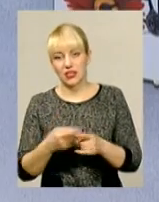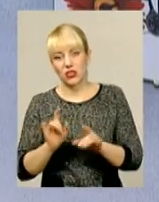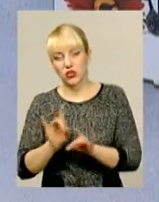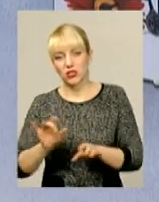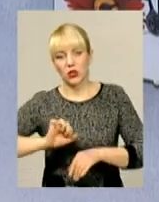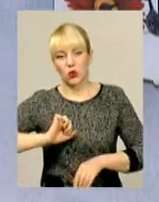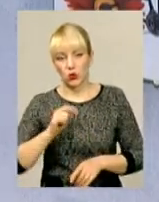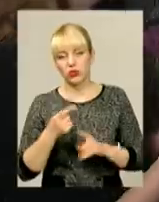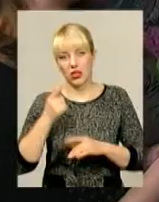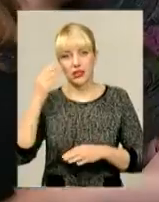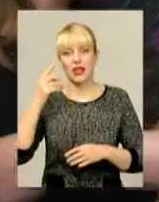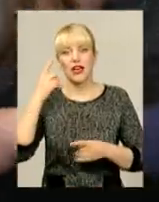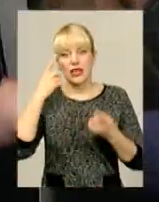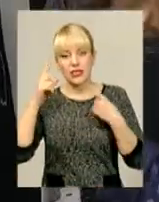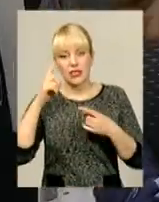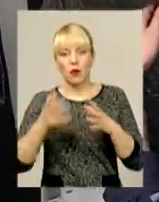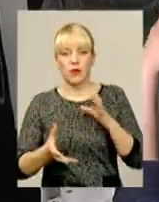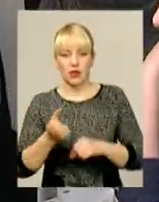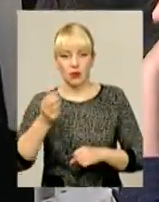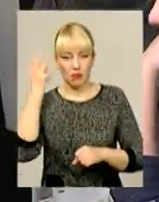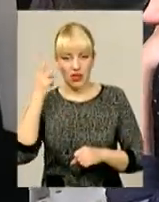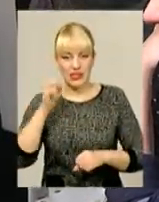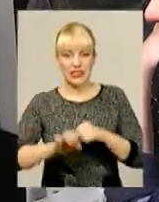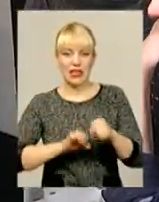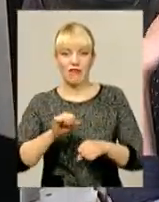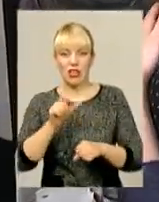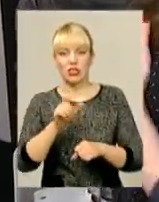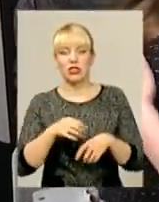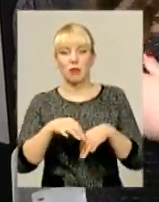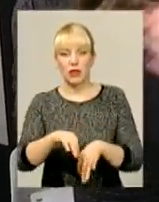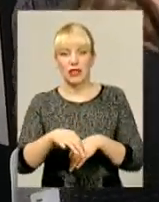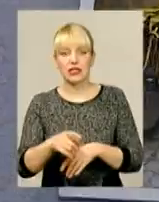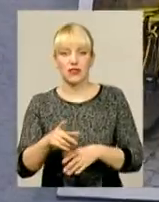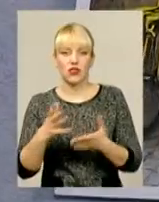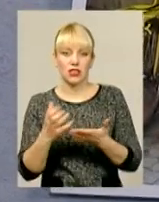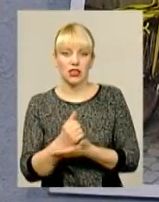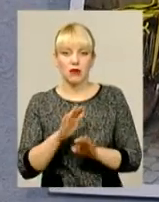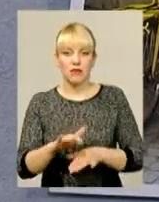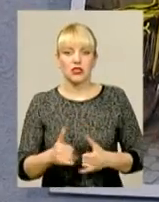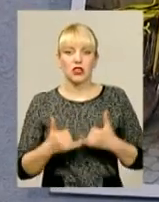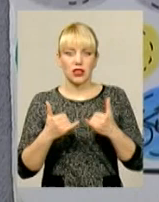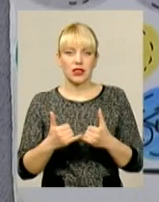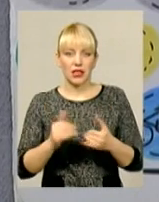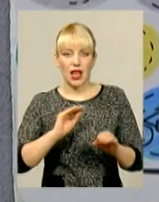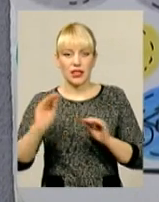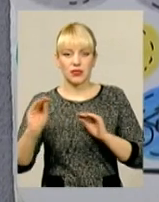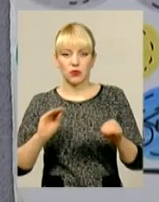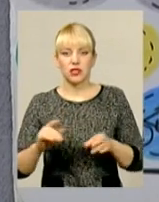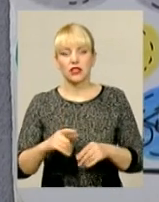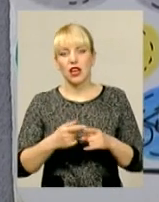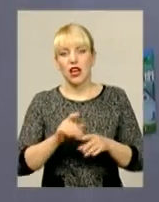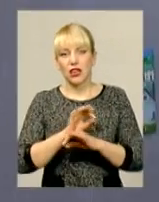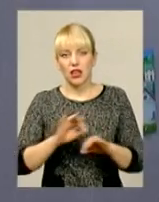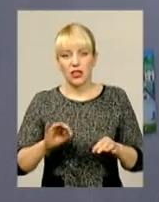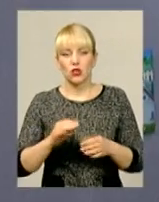Цей задум підтримали хмельницькі велосипедисти. Вони ж і знайшли місце для експозиції. Насправді дуже класно допомагати друзям в